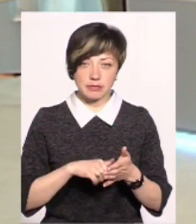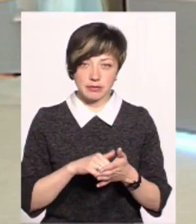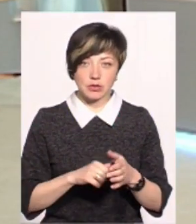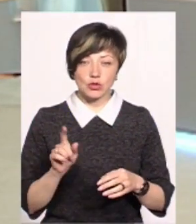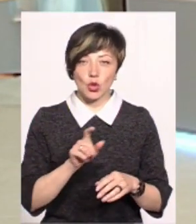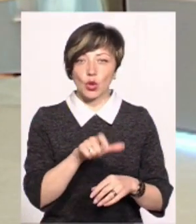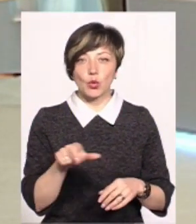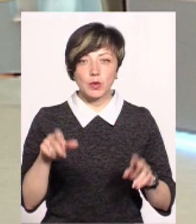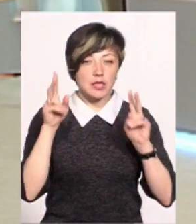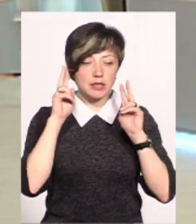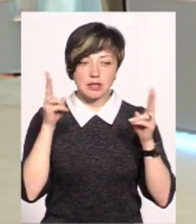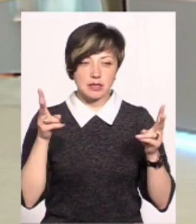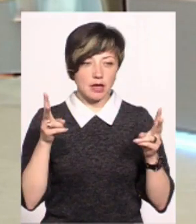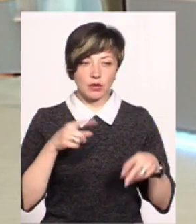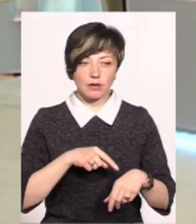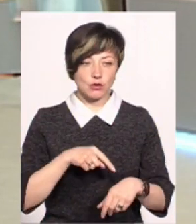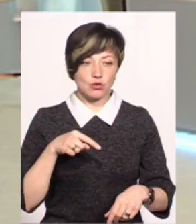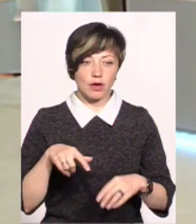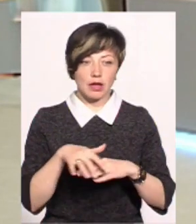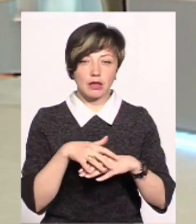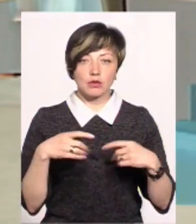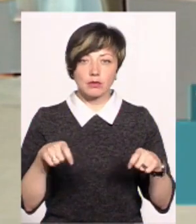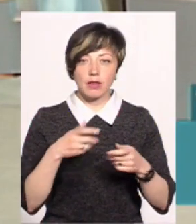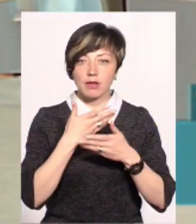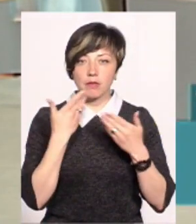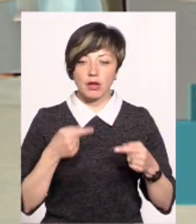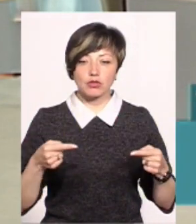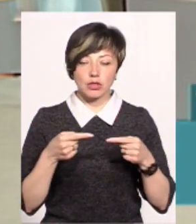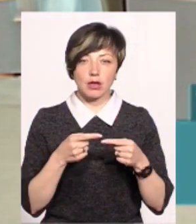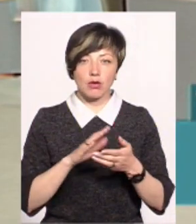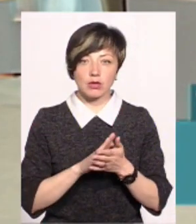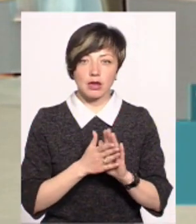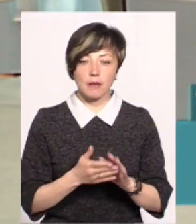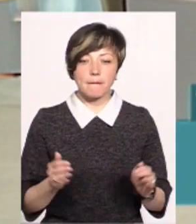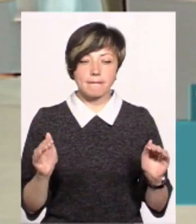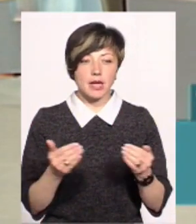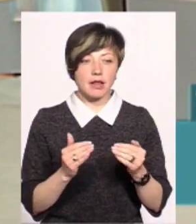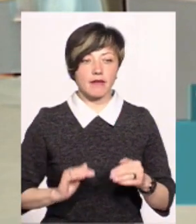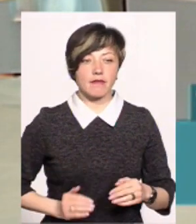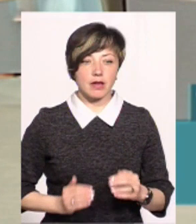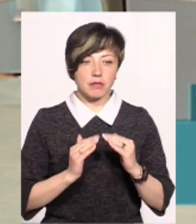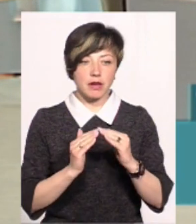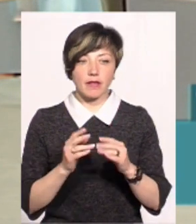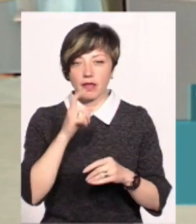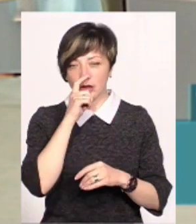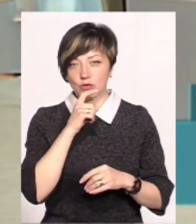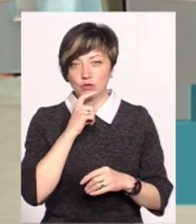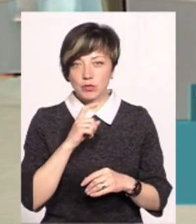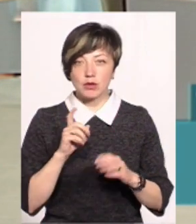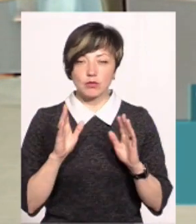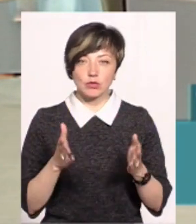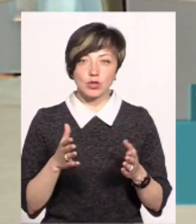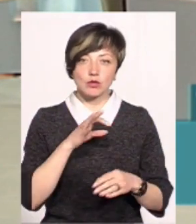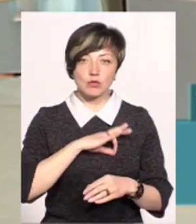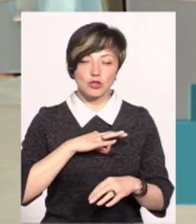що люди не знають, не відчувають ринку збуту, не мають там чітких контрактів, особливо це для малих фермерів, які не розуміють, який